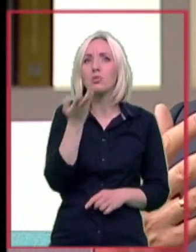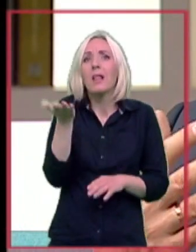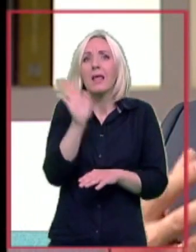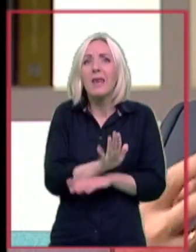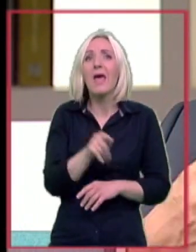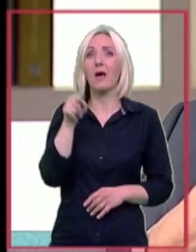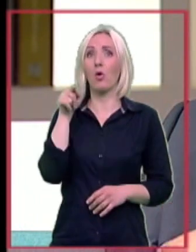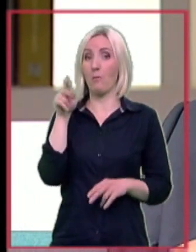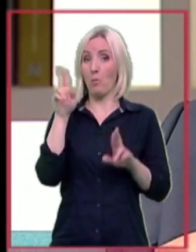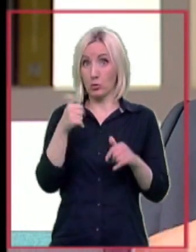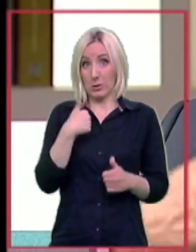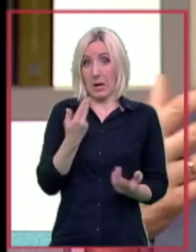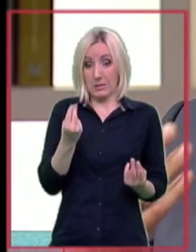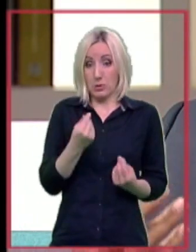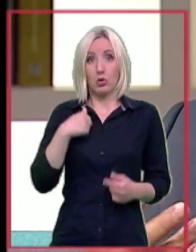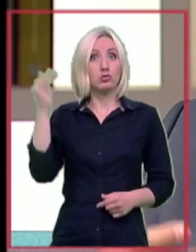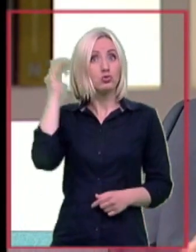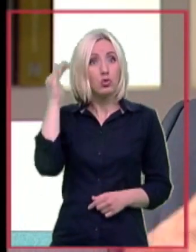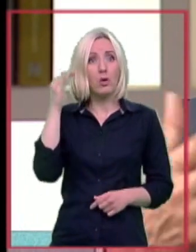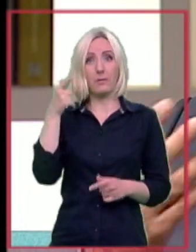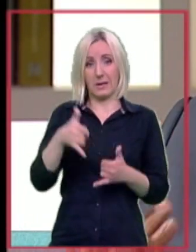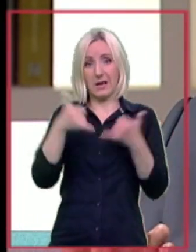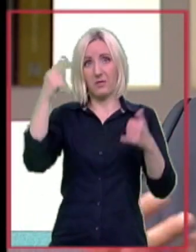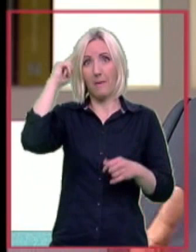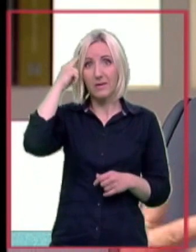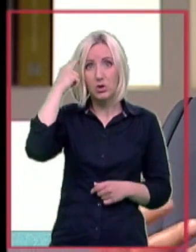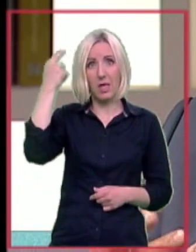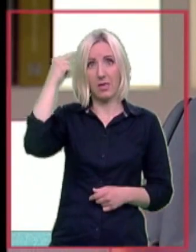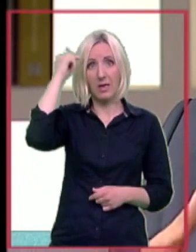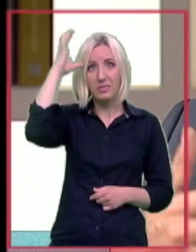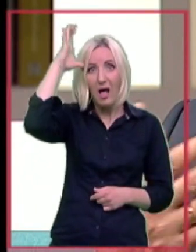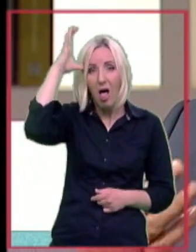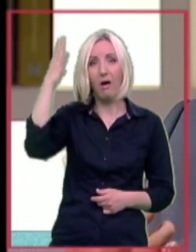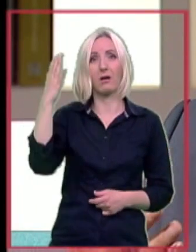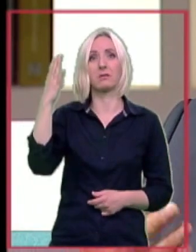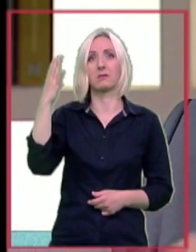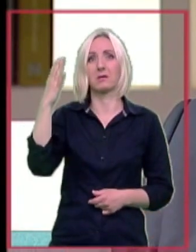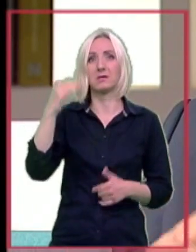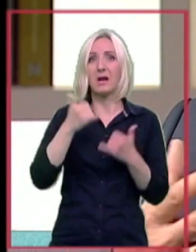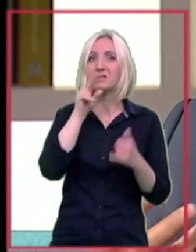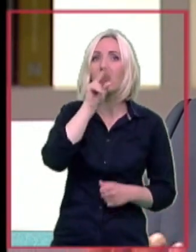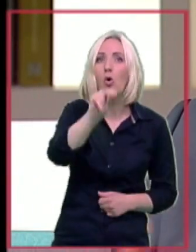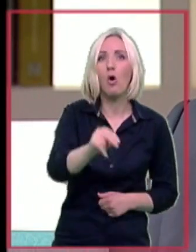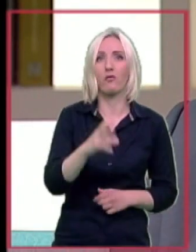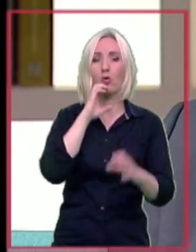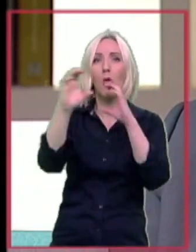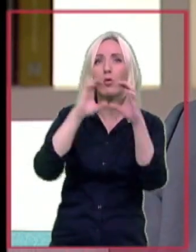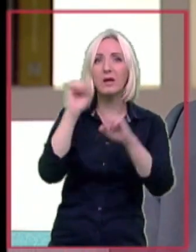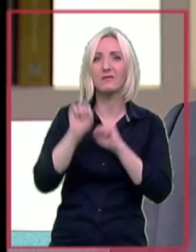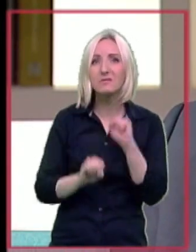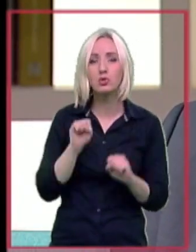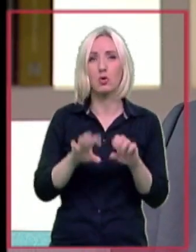omogućava time što čujemo da se razvije mišljenje, odnosno intelijent, intelekt, da se razvije govor, komunikativne